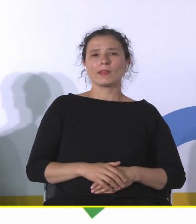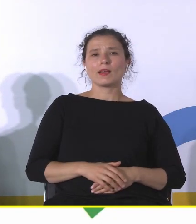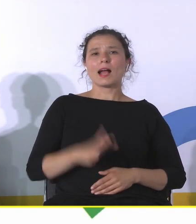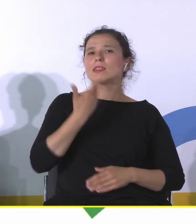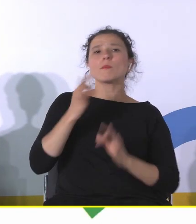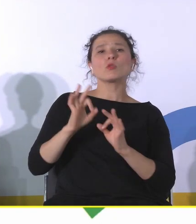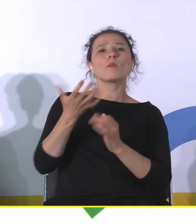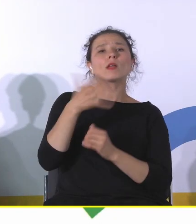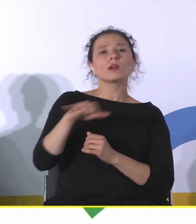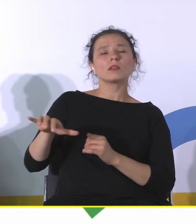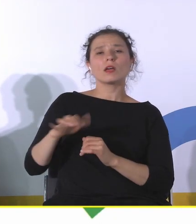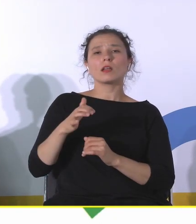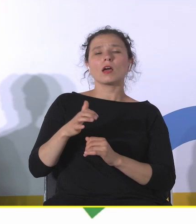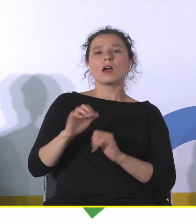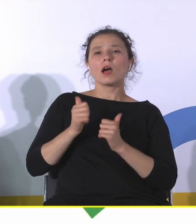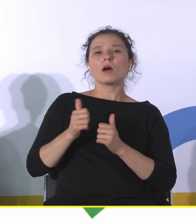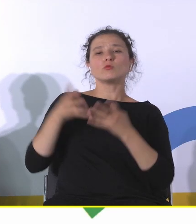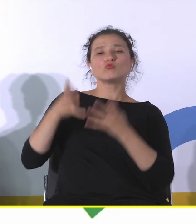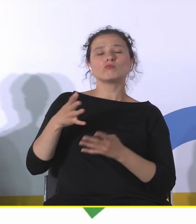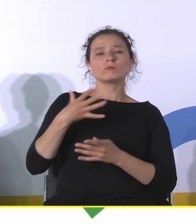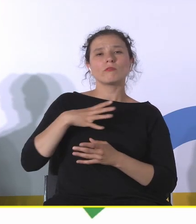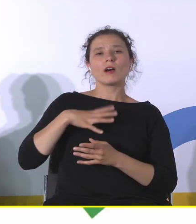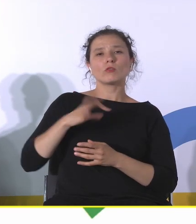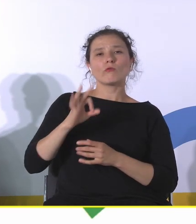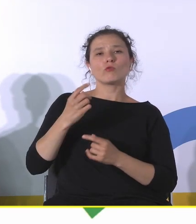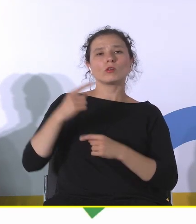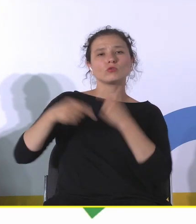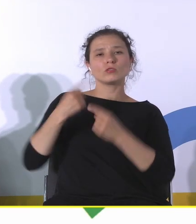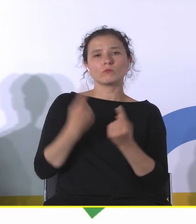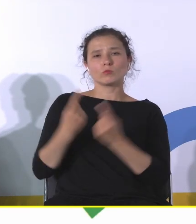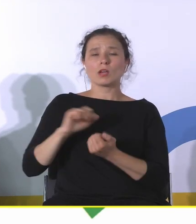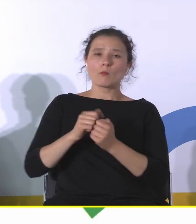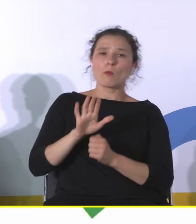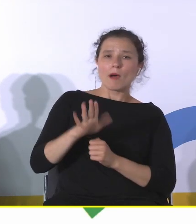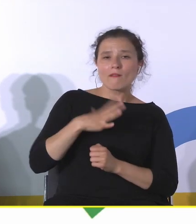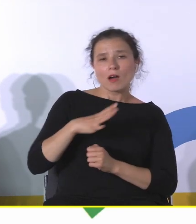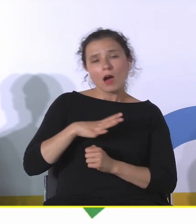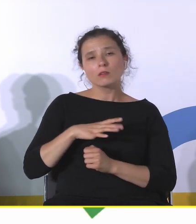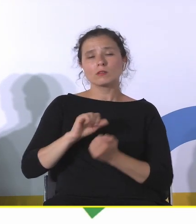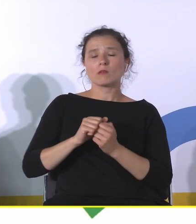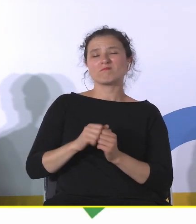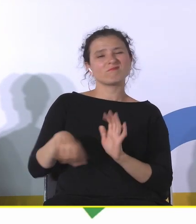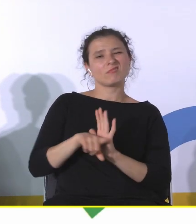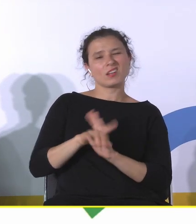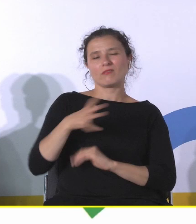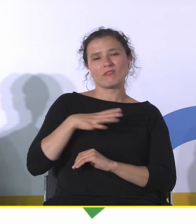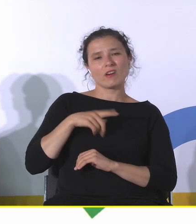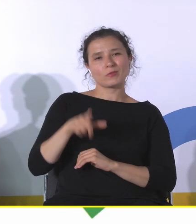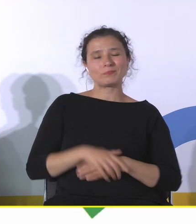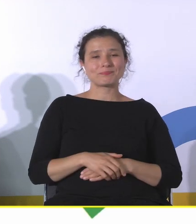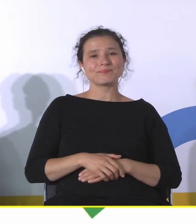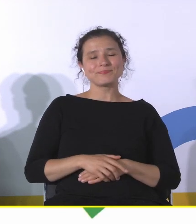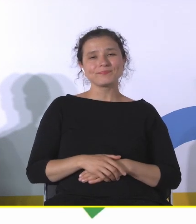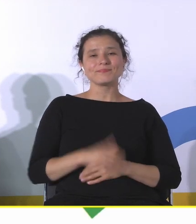mówienia o wartości tego dziedzictwa przemysłowego, ono albo ma wartość, albo czasami właśnie ma bardzo taką negatywną też wartość, bo jeżeli mamy,